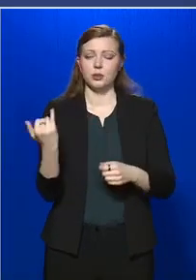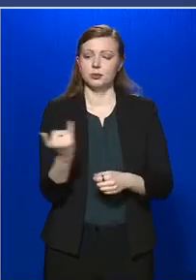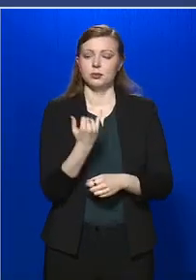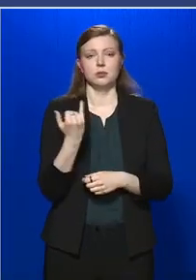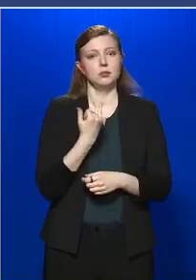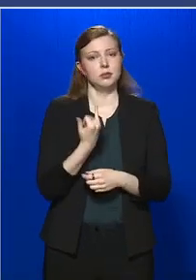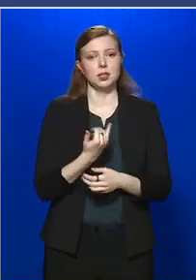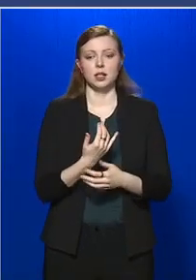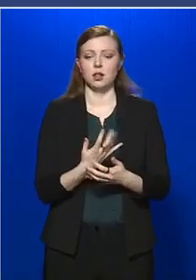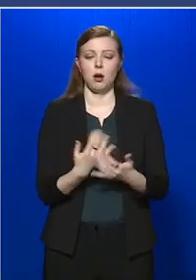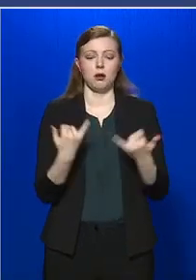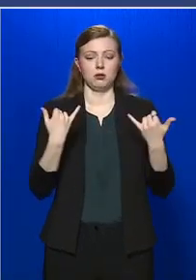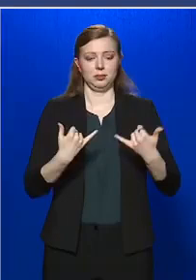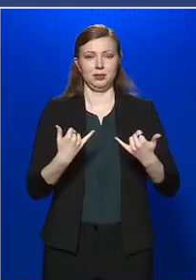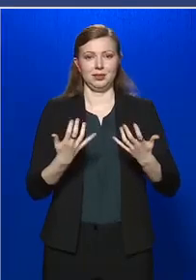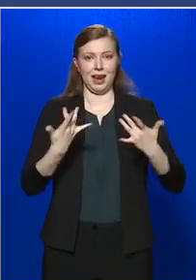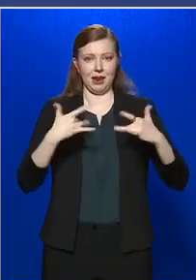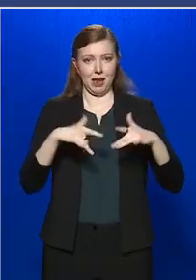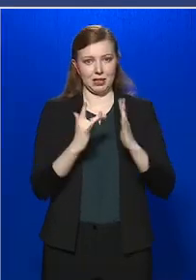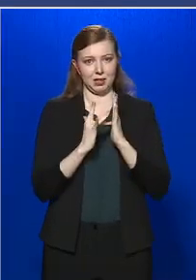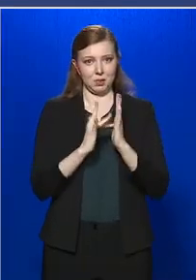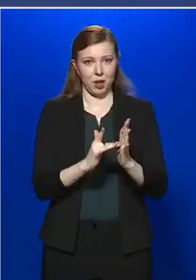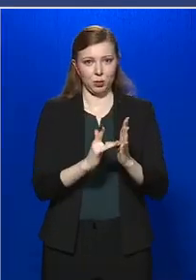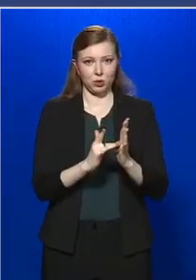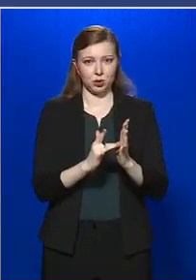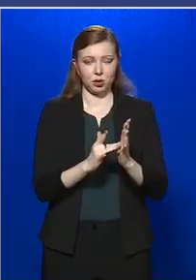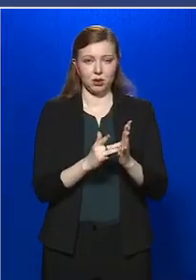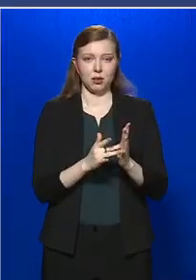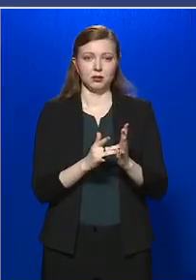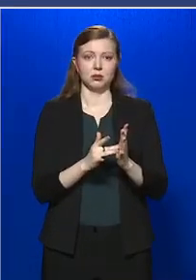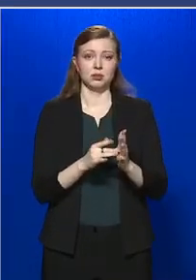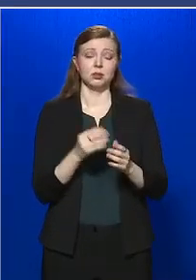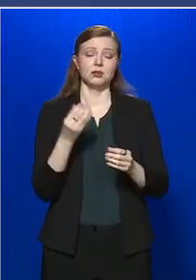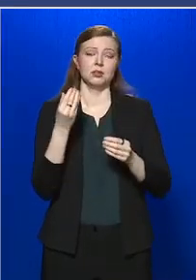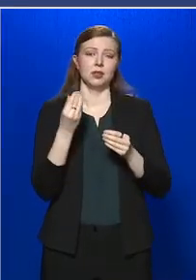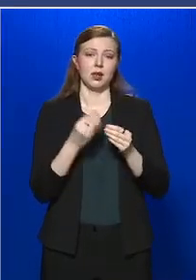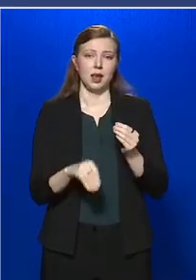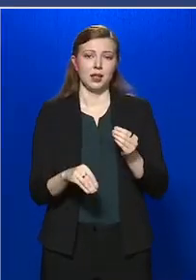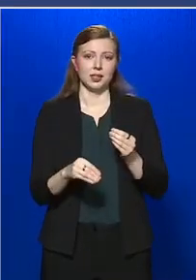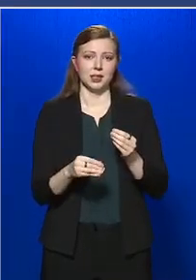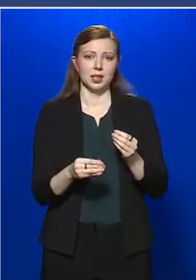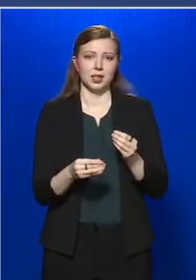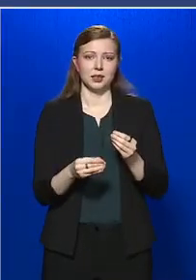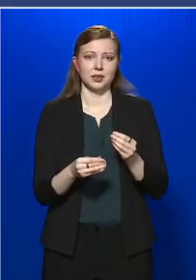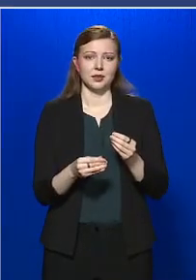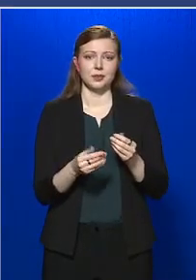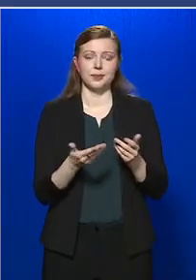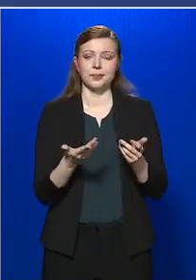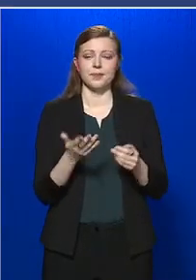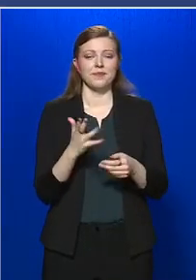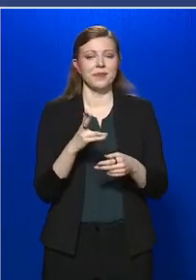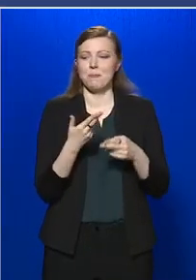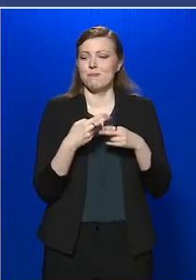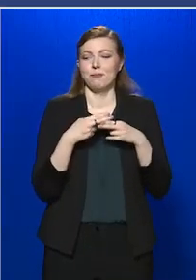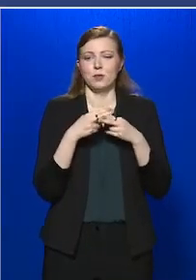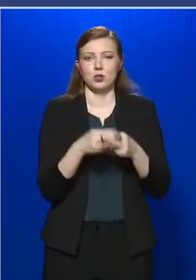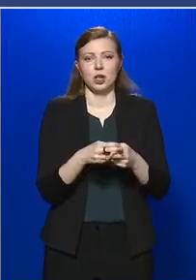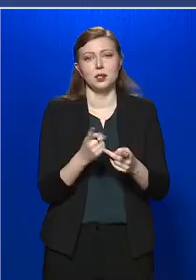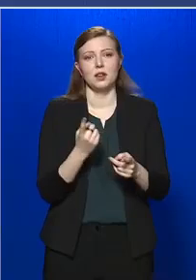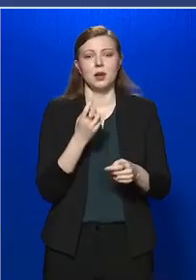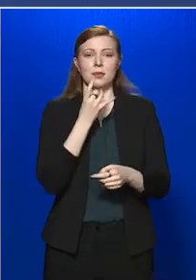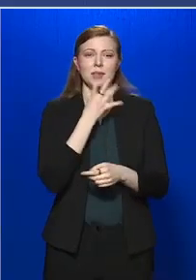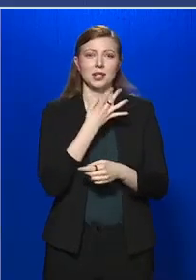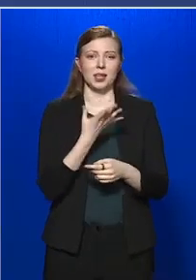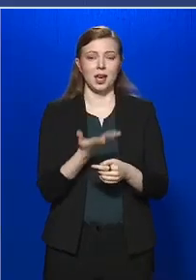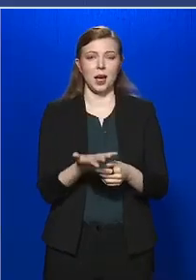aktuális állapotot tükröz, és ezért nemhogy nem segíti, hanem nagyon